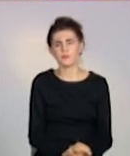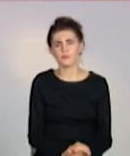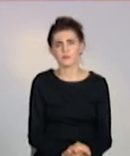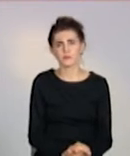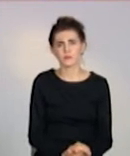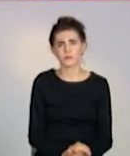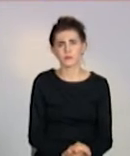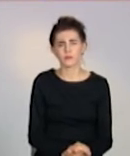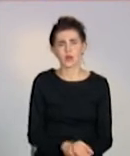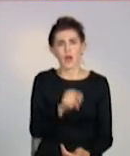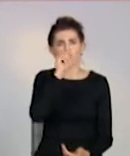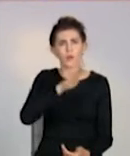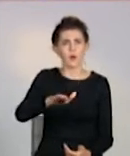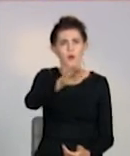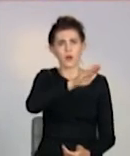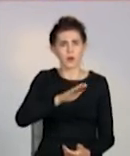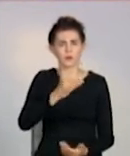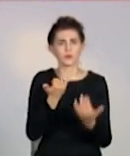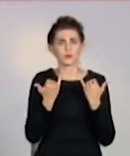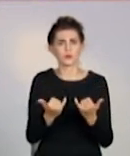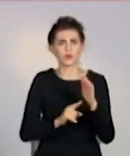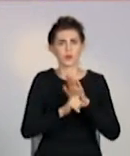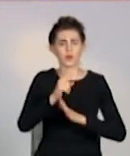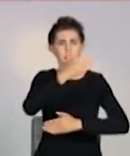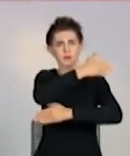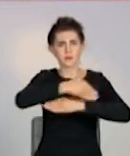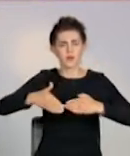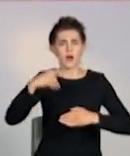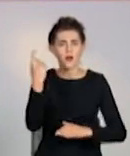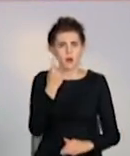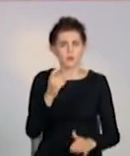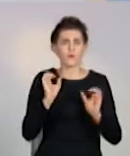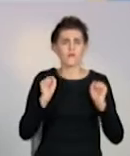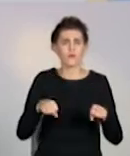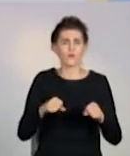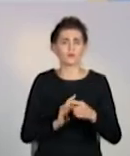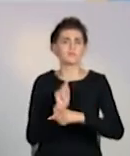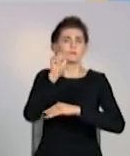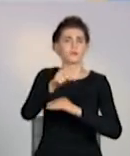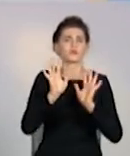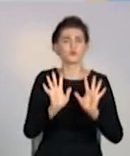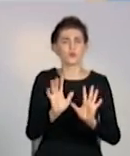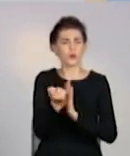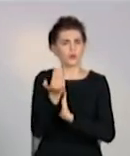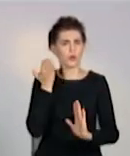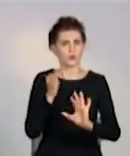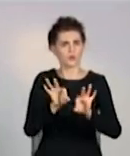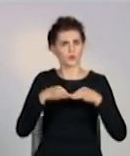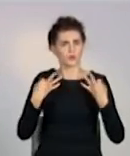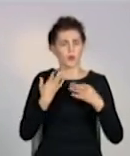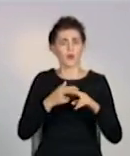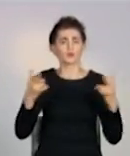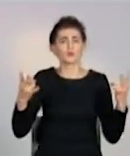На Луганщині перетнути межу з Харківщиною можна тільки за попереднім дозволом. Аби його отримати, необхідно